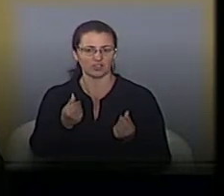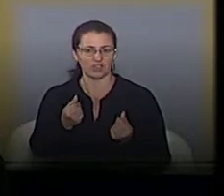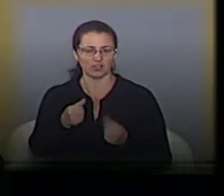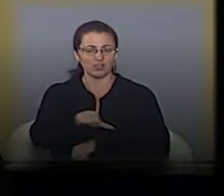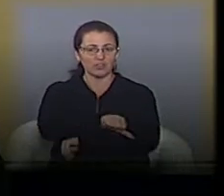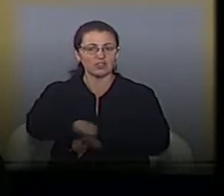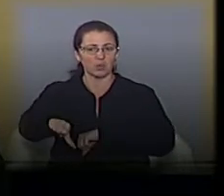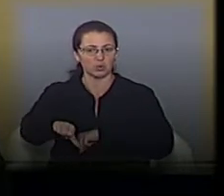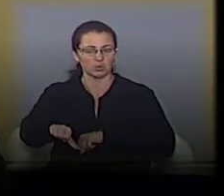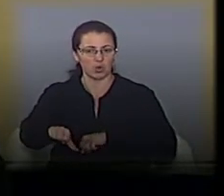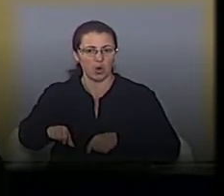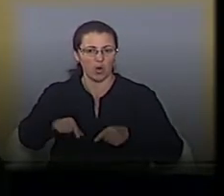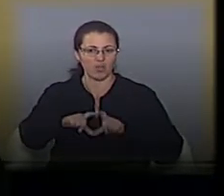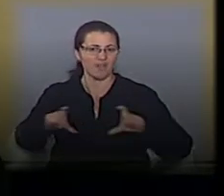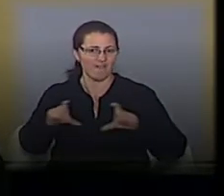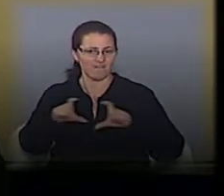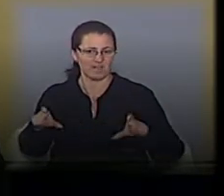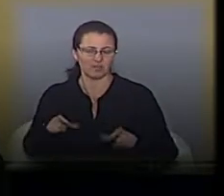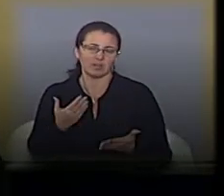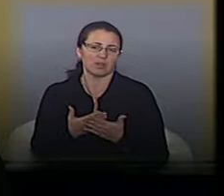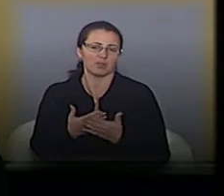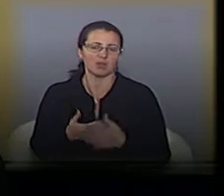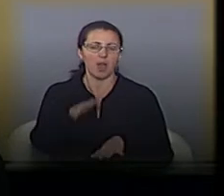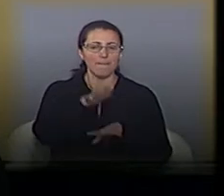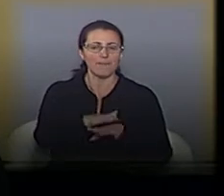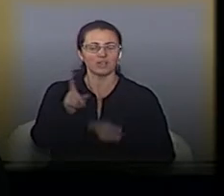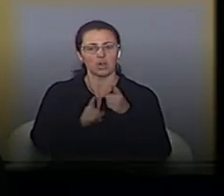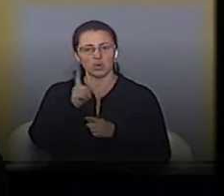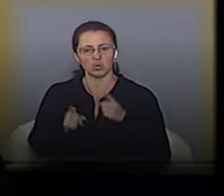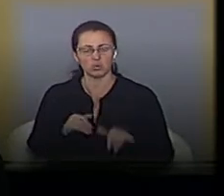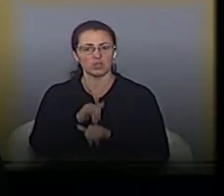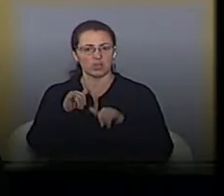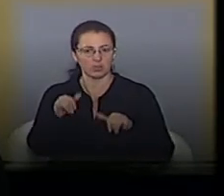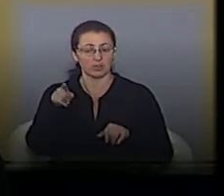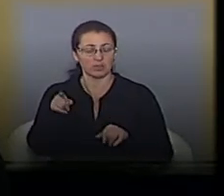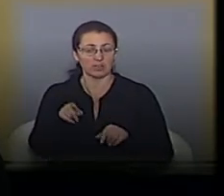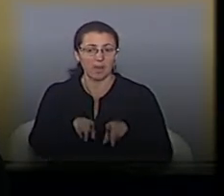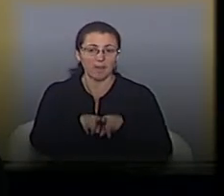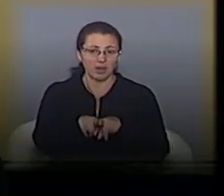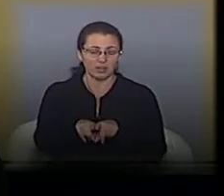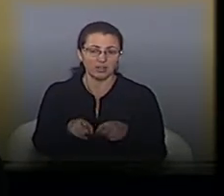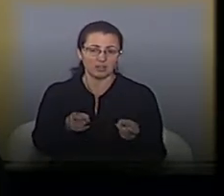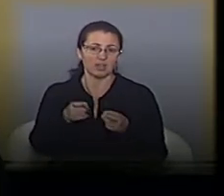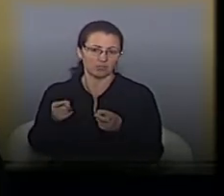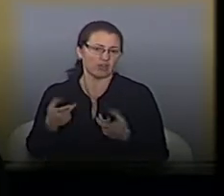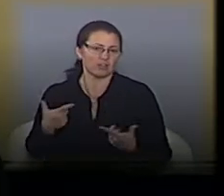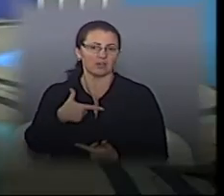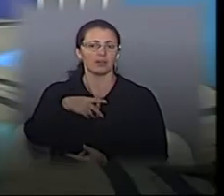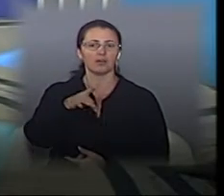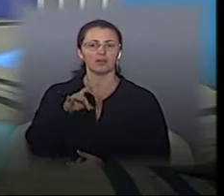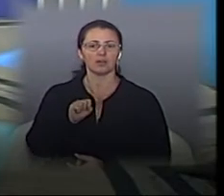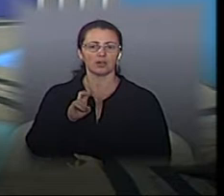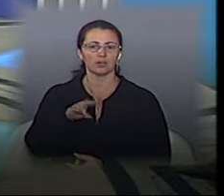фінансових інституцій, таких як Європейський банк реконструкції і розвитку, так, там паралельно майже завжди залучаються якісь певні грантові кошти.